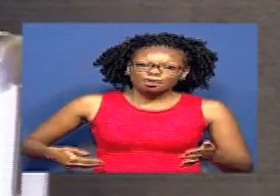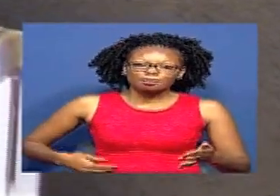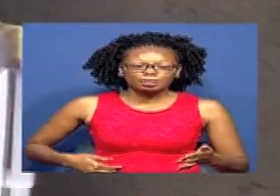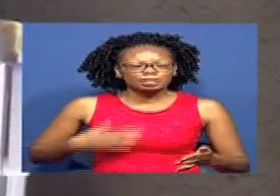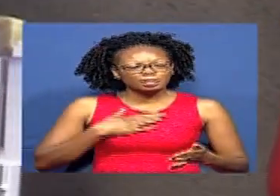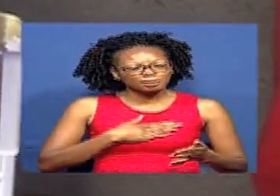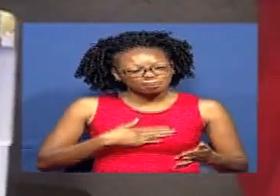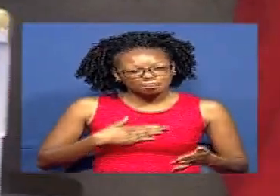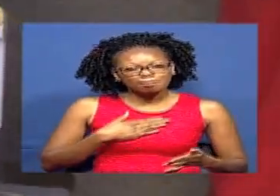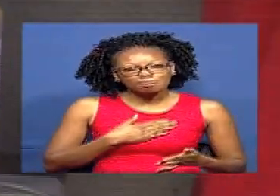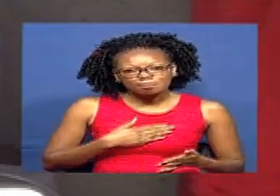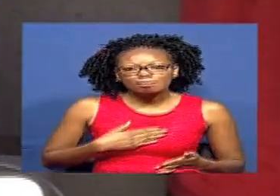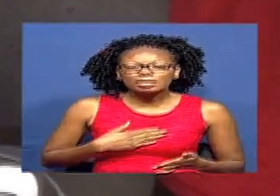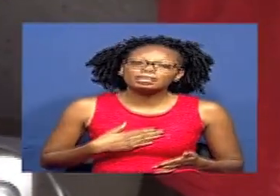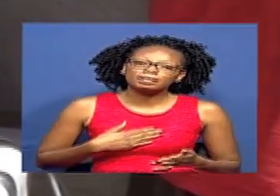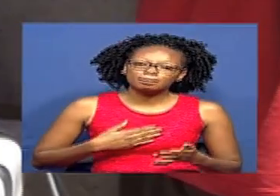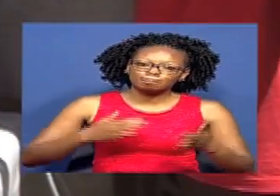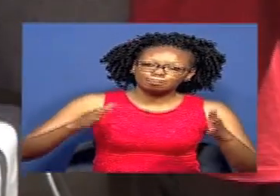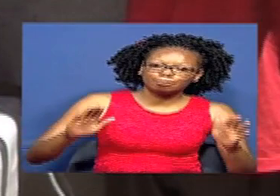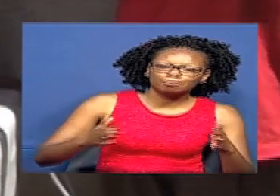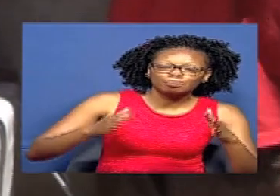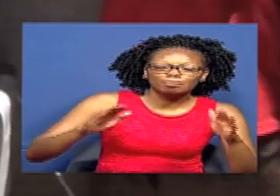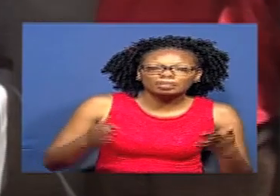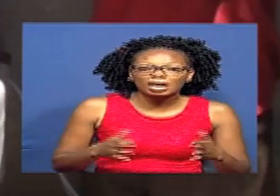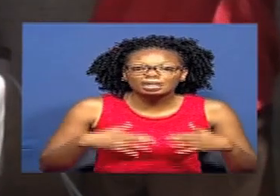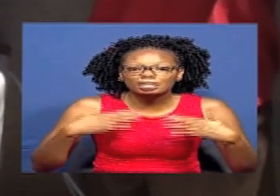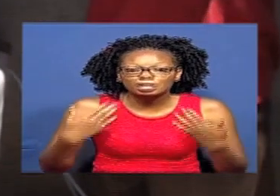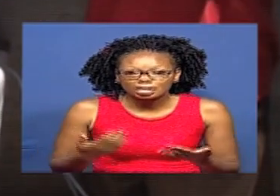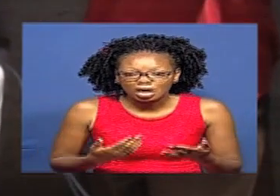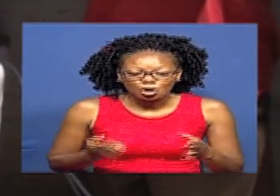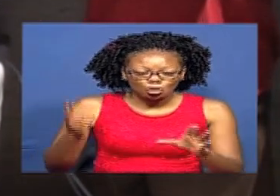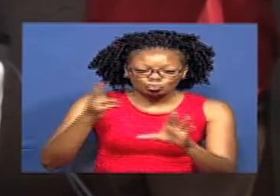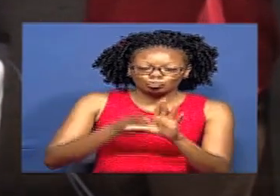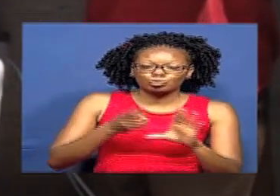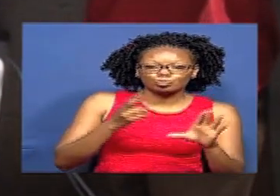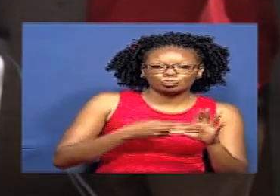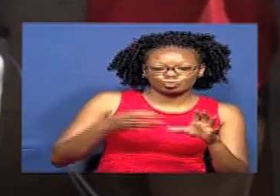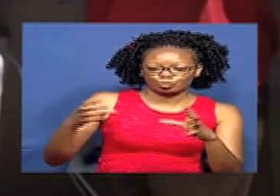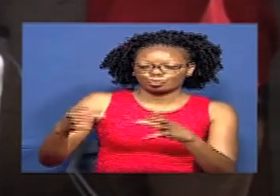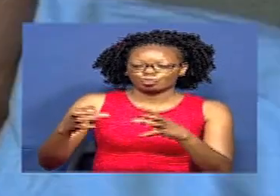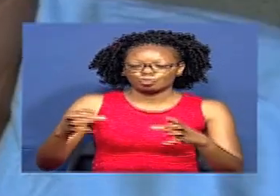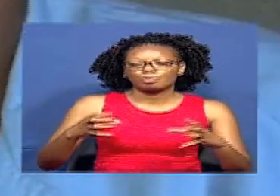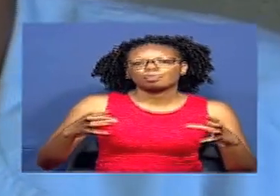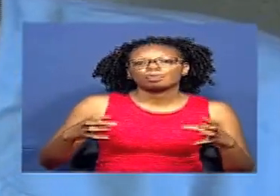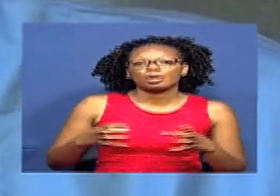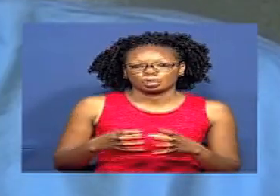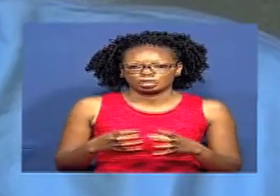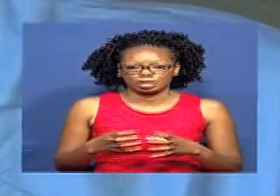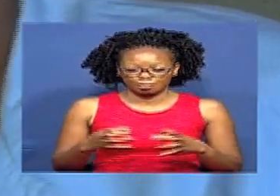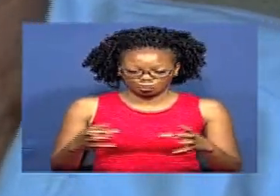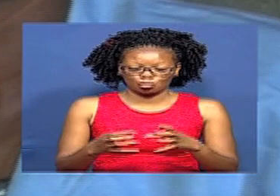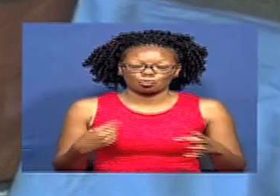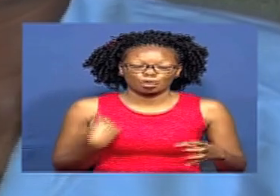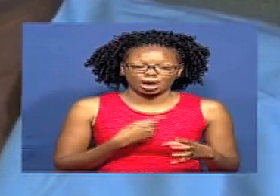wengi Wanahimizwa Kuingilia Ukulima Kikundi Abusiju Matunda Self-help group Kuna vijana Sita